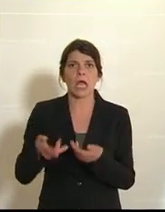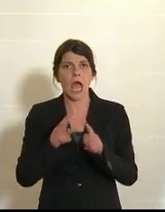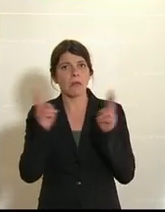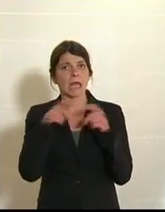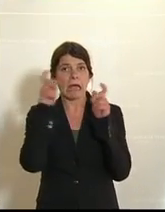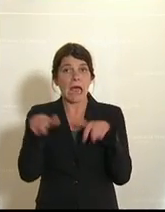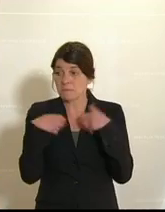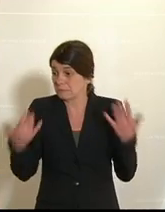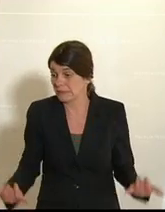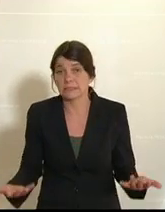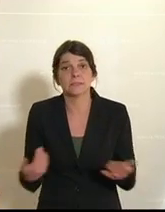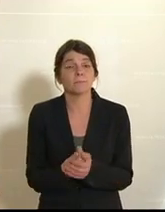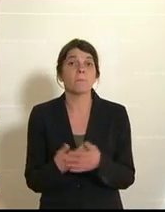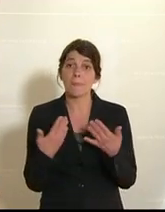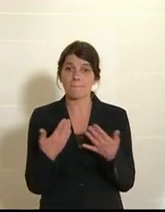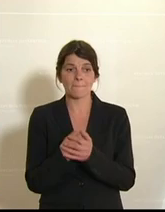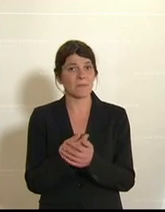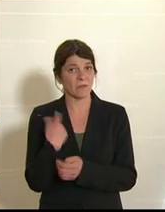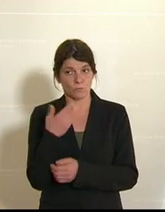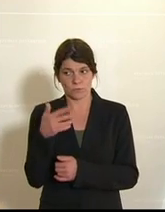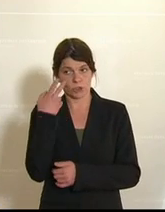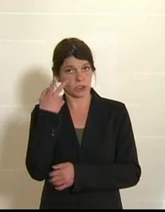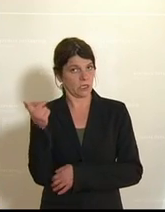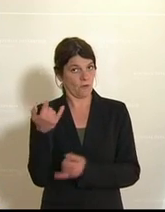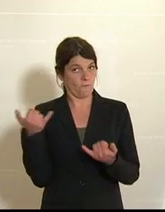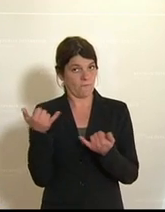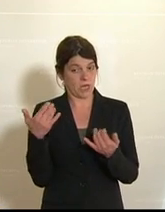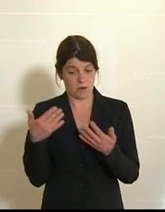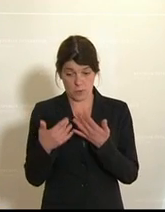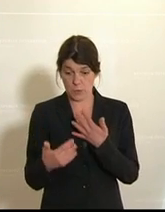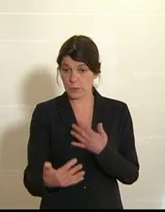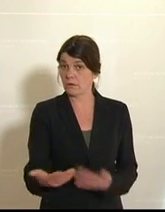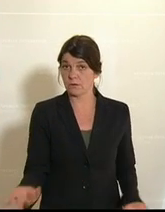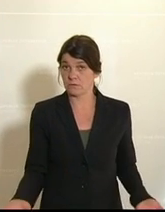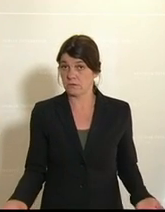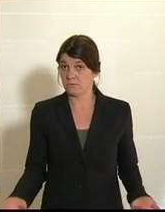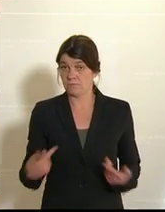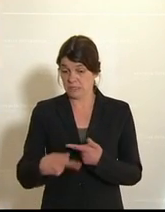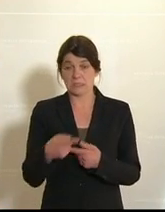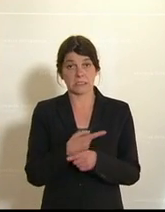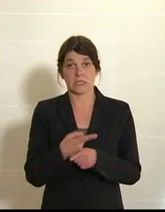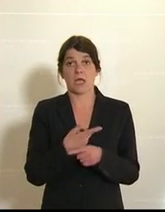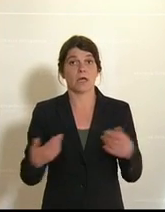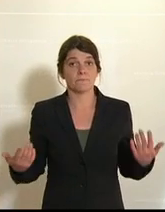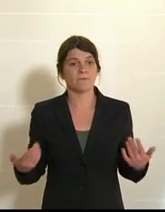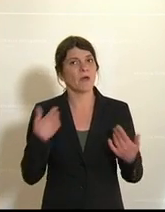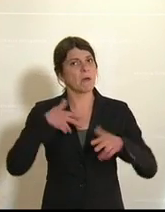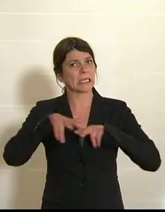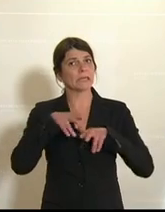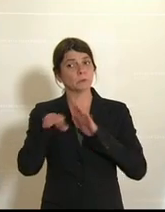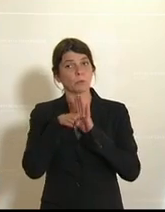Rahmen gibt. Und wir da schauen müssen, wie wir das in der nächsten Zeit, wir haben das ja im